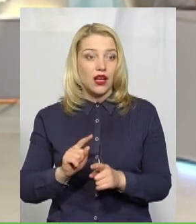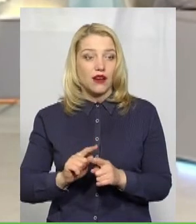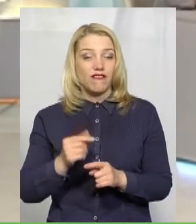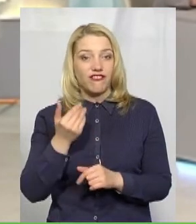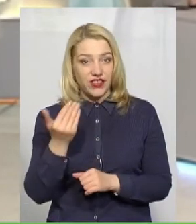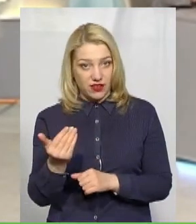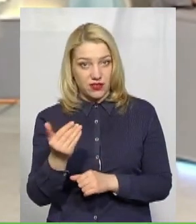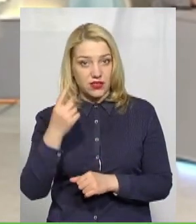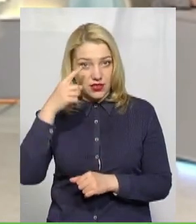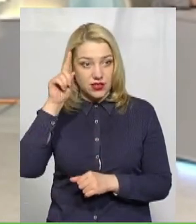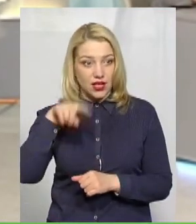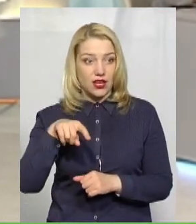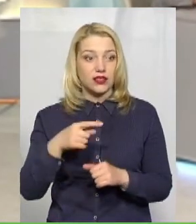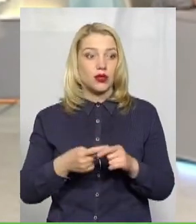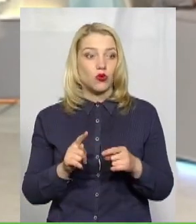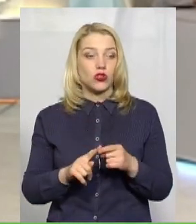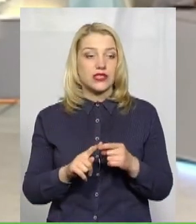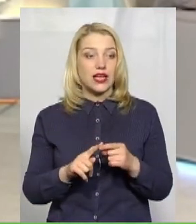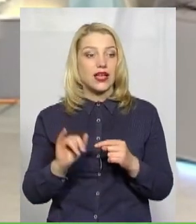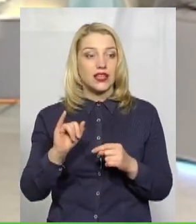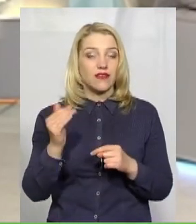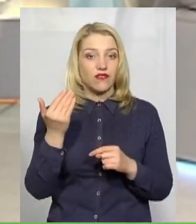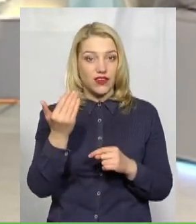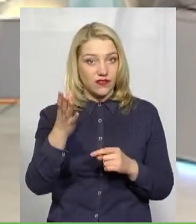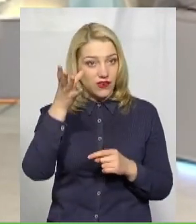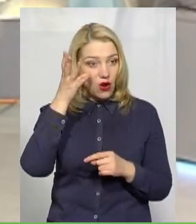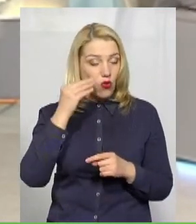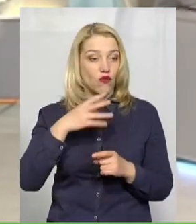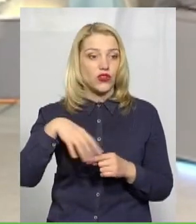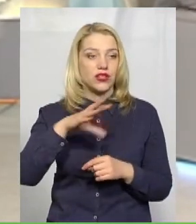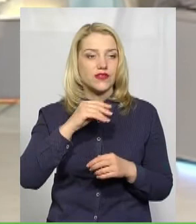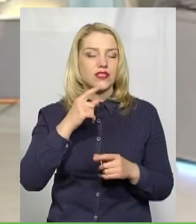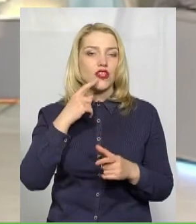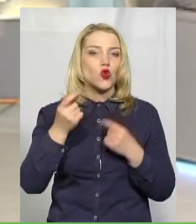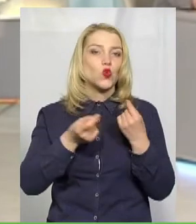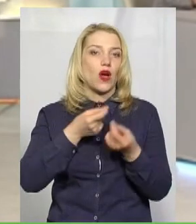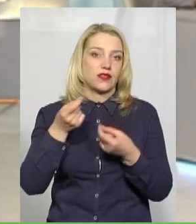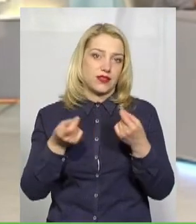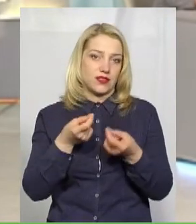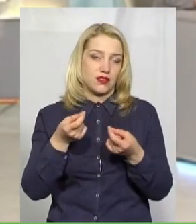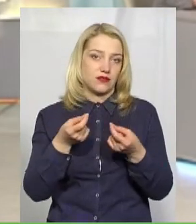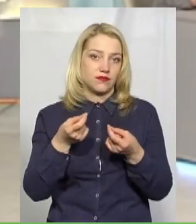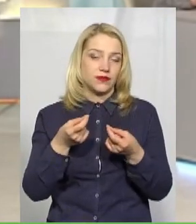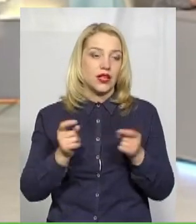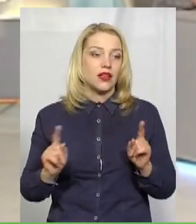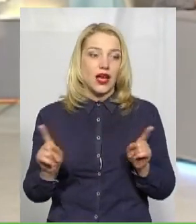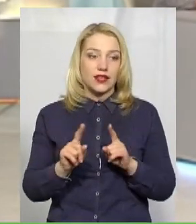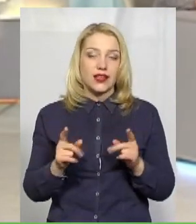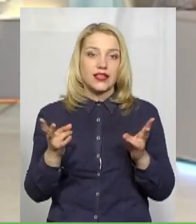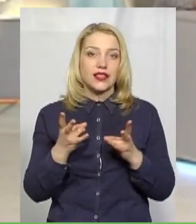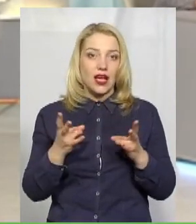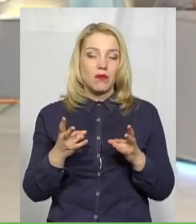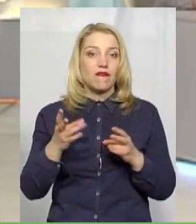Ви знаєте про це і ви враховуєте всі нюанси, які треба